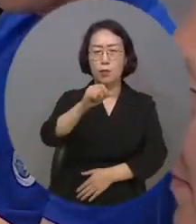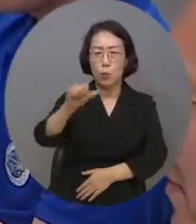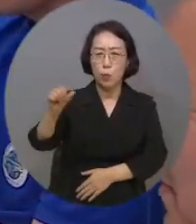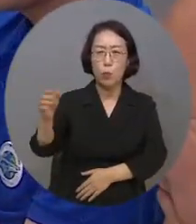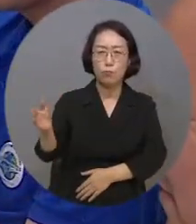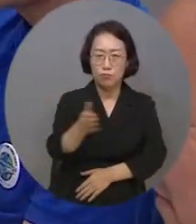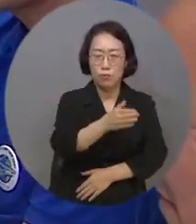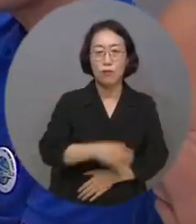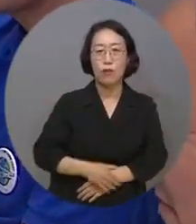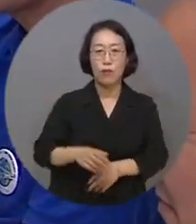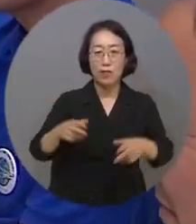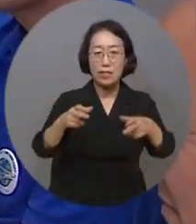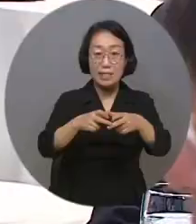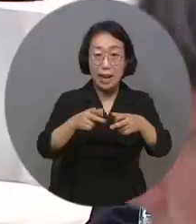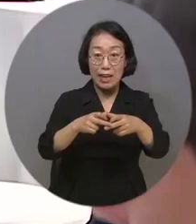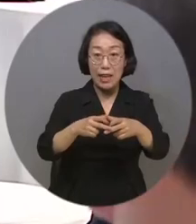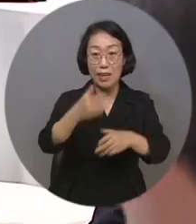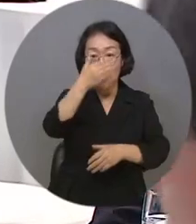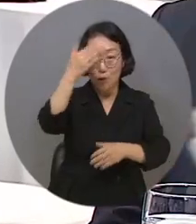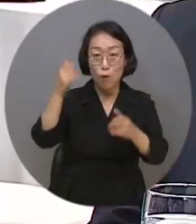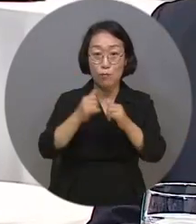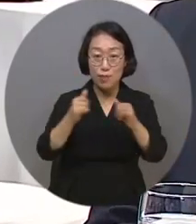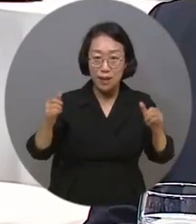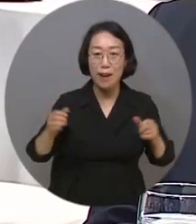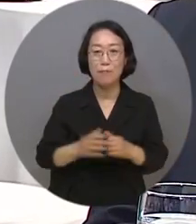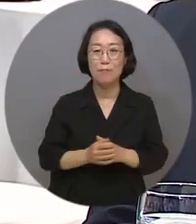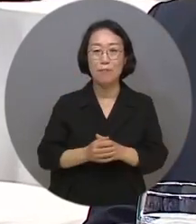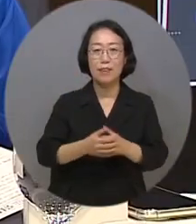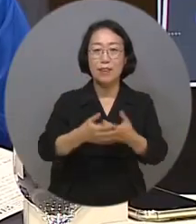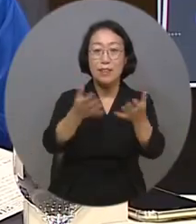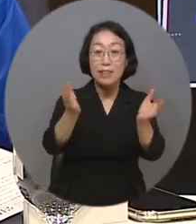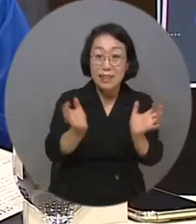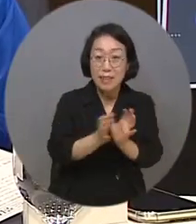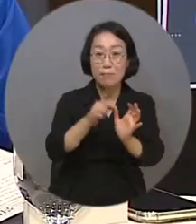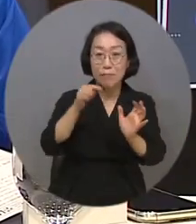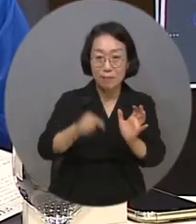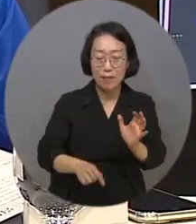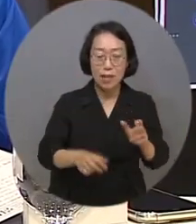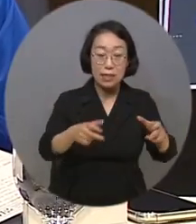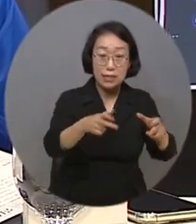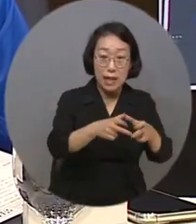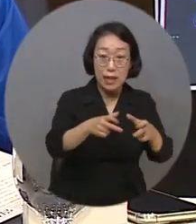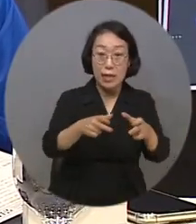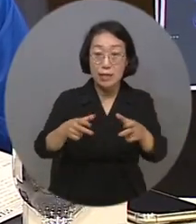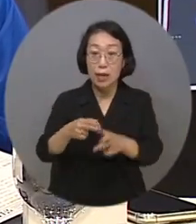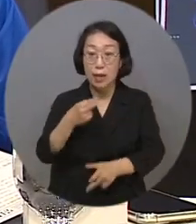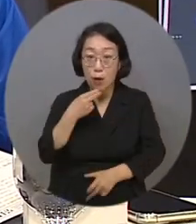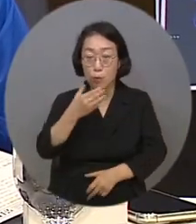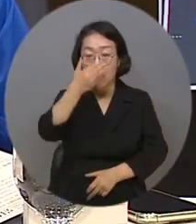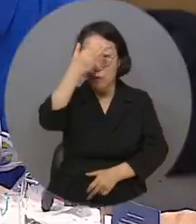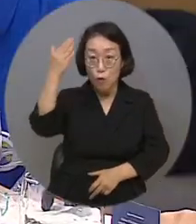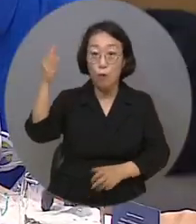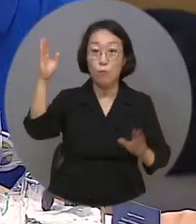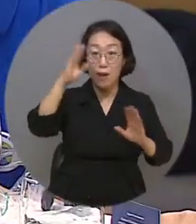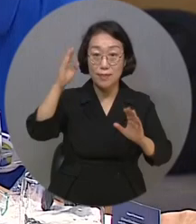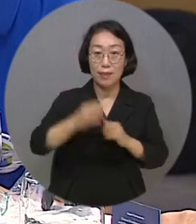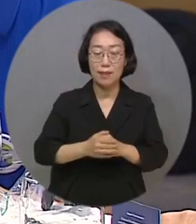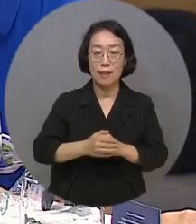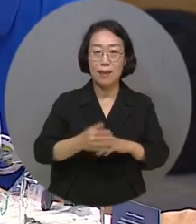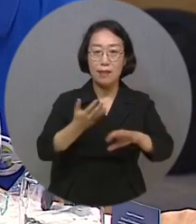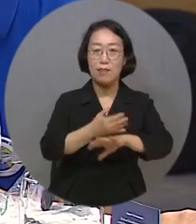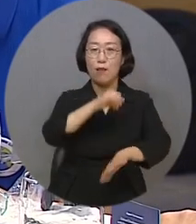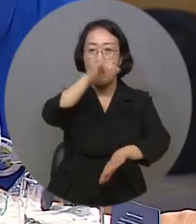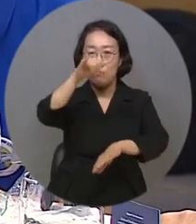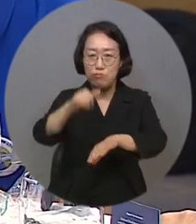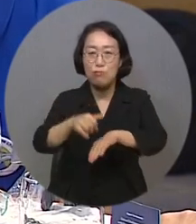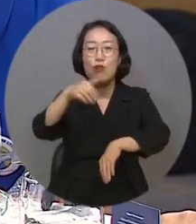운영해 온 장애 청년 드림팀은 국제사회에 도전하는 장애 비장애 청년들에게 해외 연수를 지원하는 프로그램입니다.